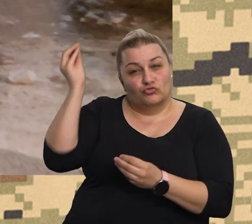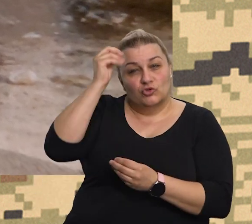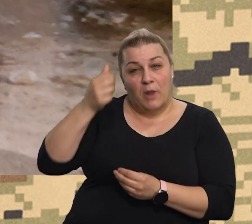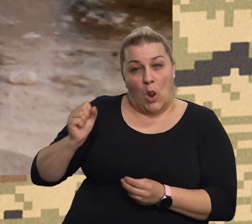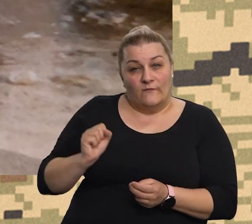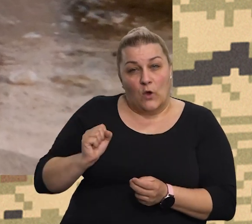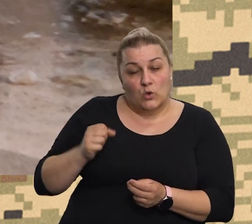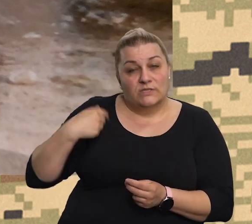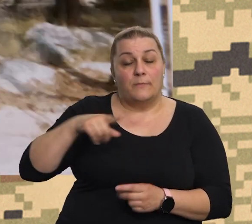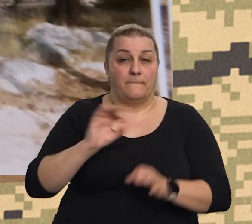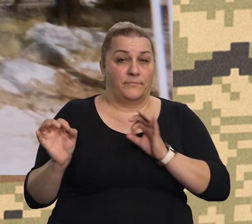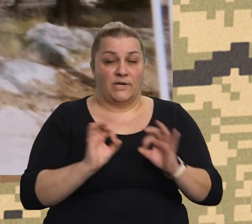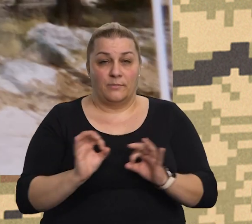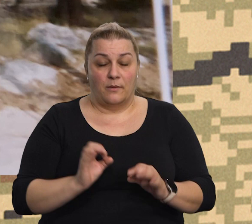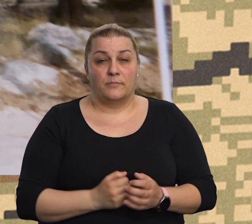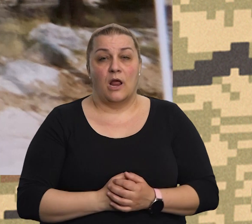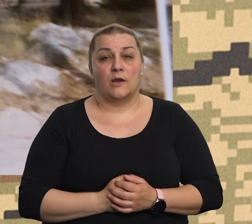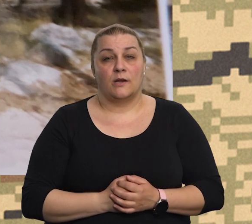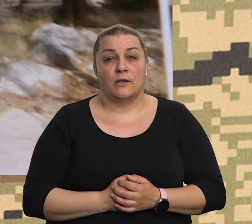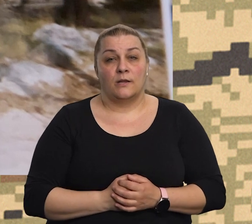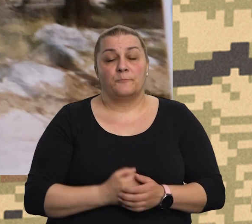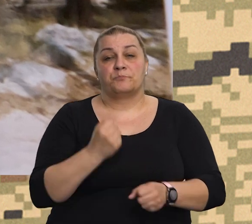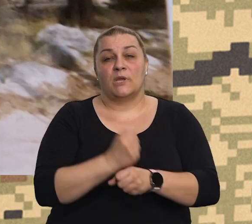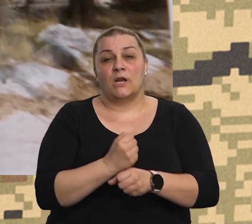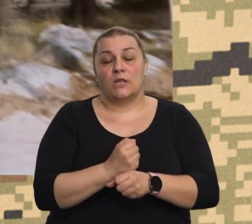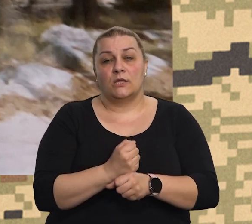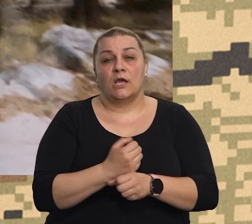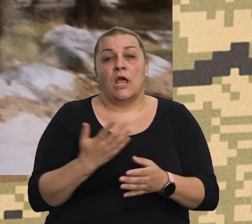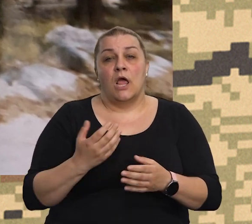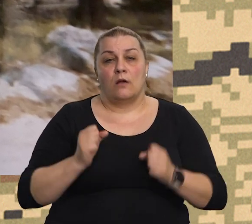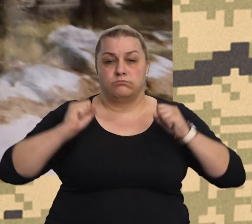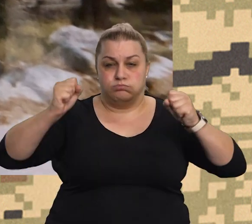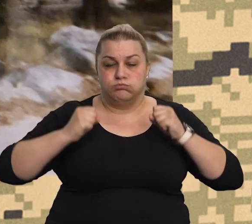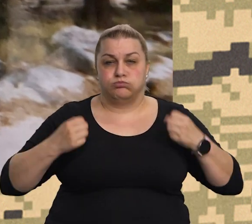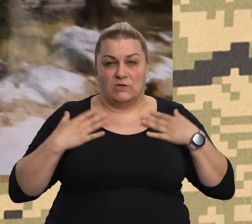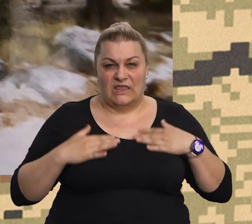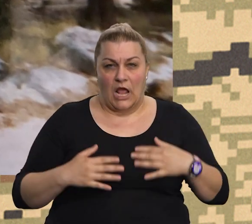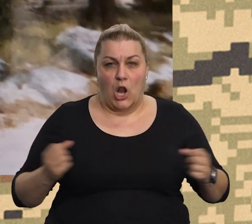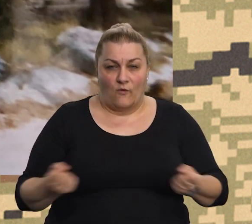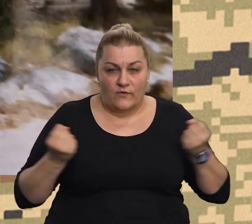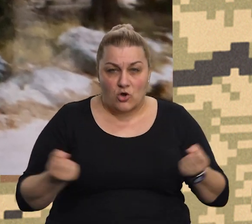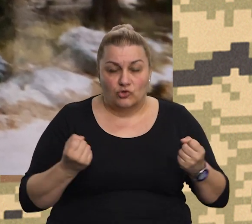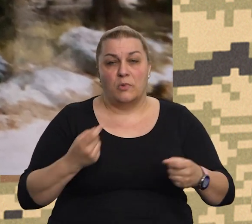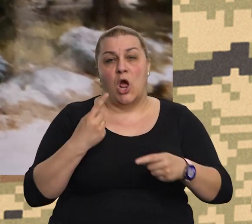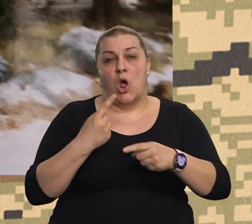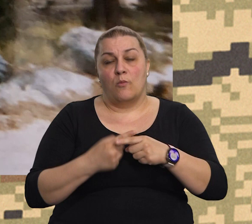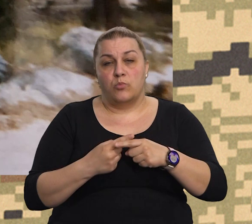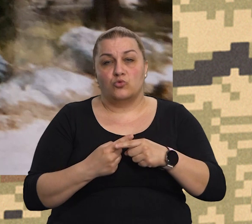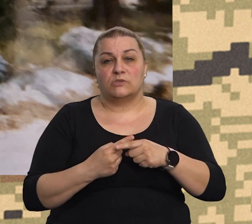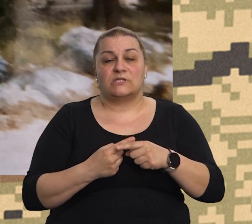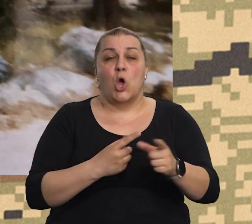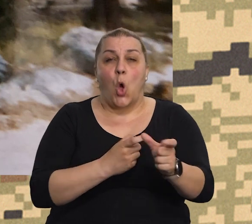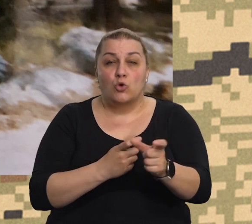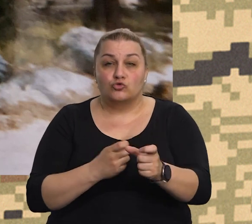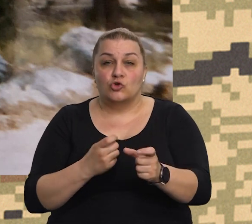u samih pripremama, kako fizički, tako i na opetanju